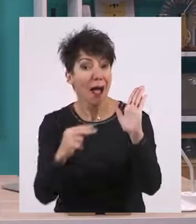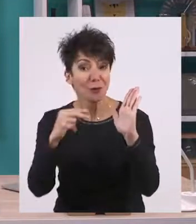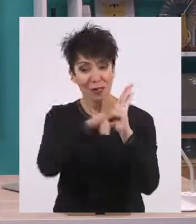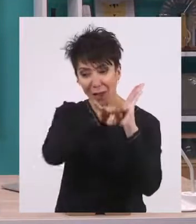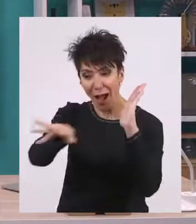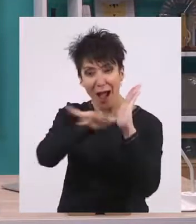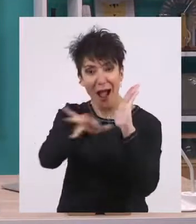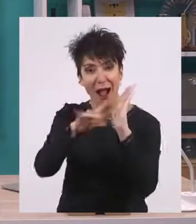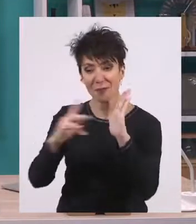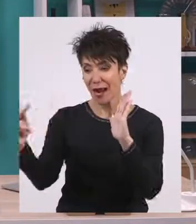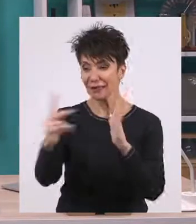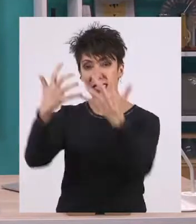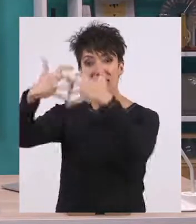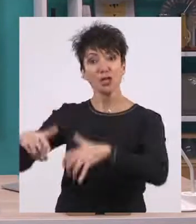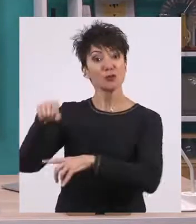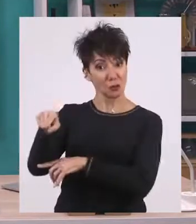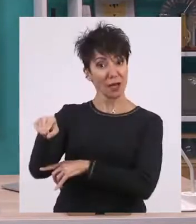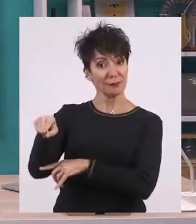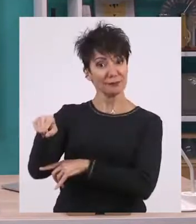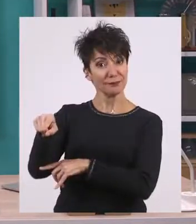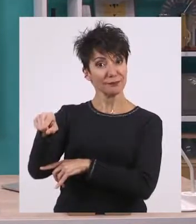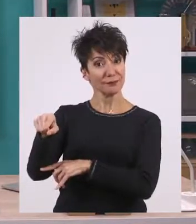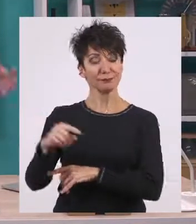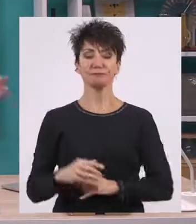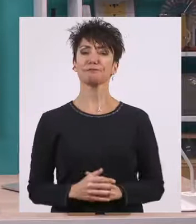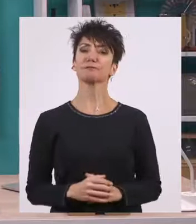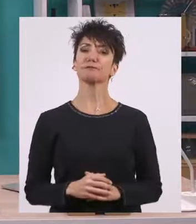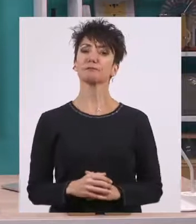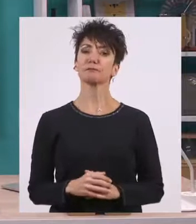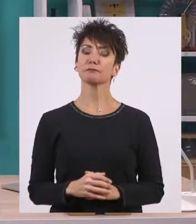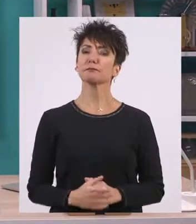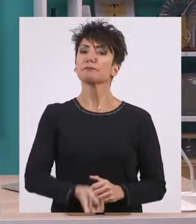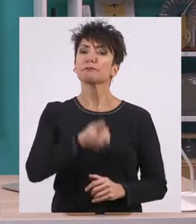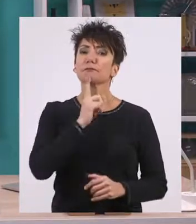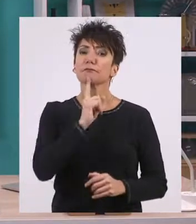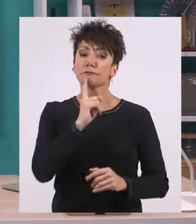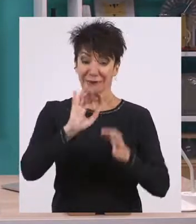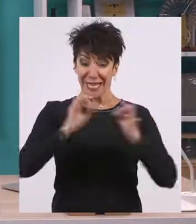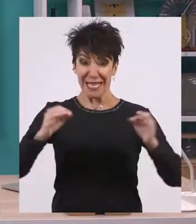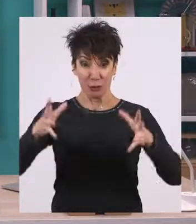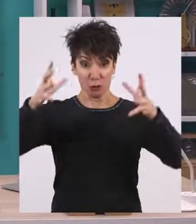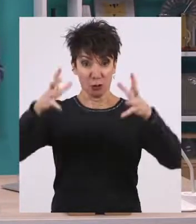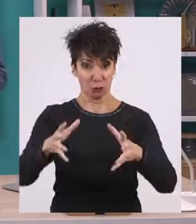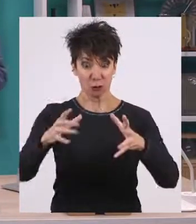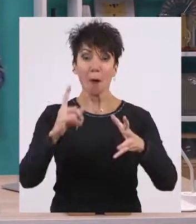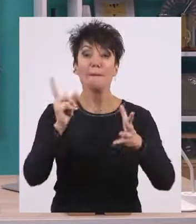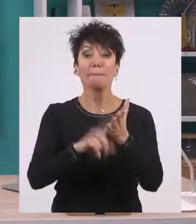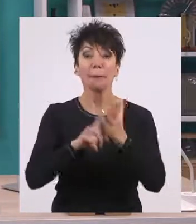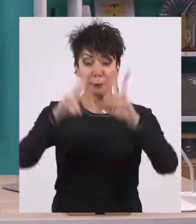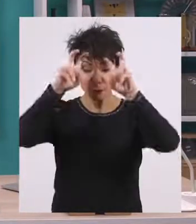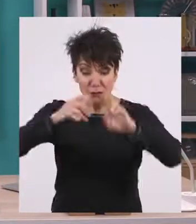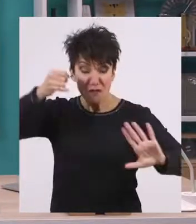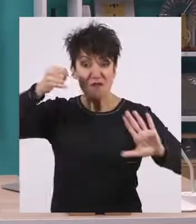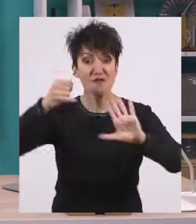Και όπως σε κάθε ιστορικό γεγονός θα πρέπει να το μελετήσουμε σε ένα συγκεκριμένο πλαίσιο, μέσα στο οποίο